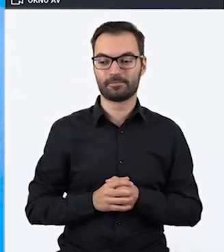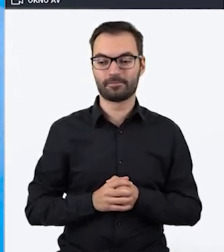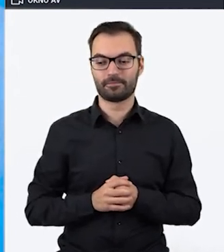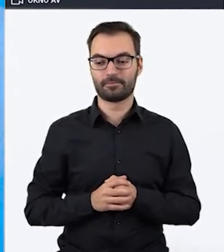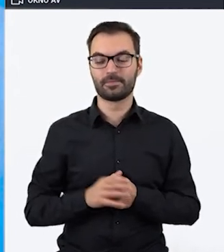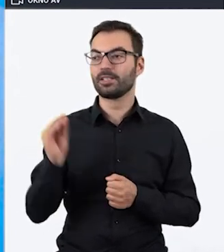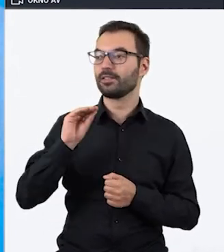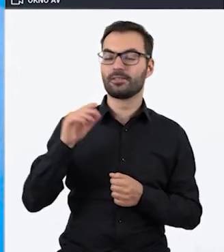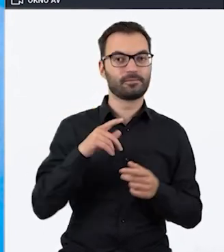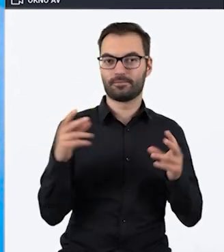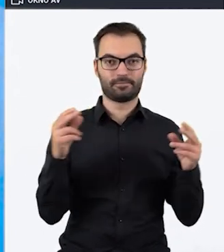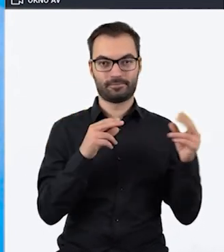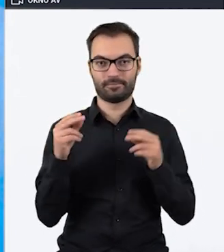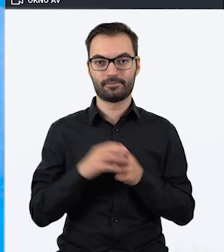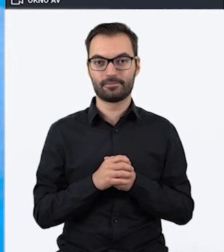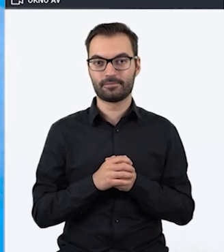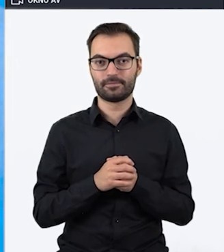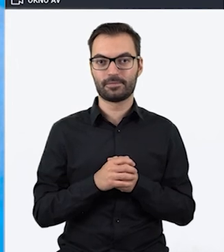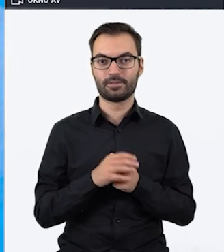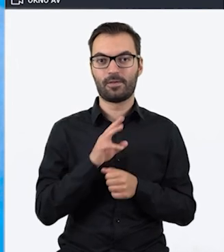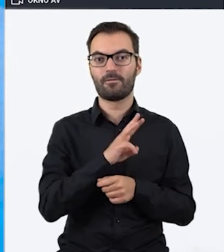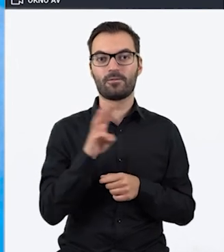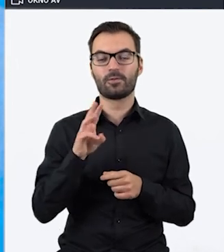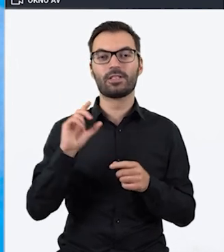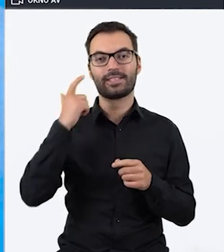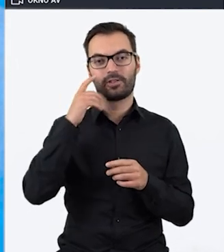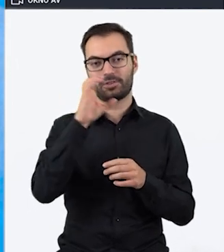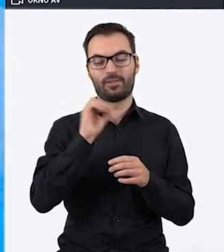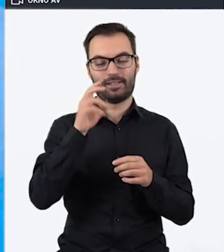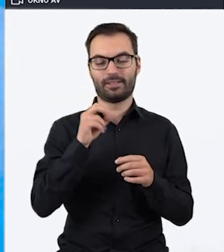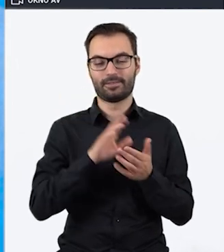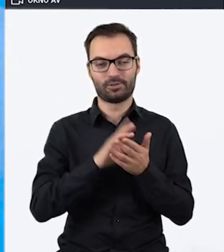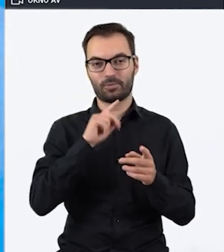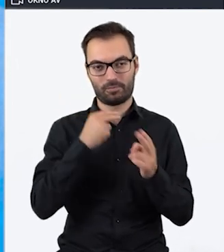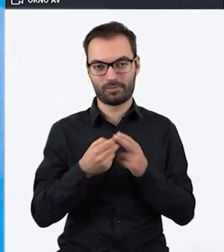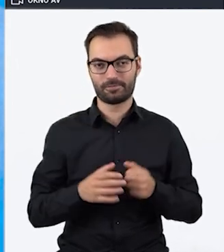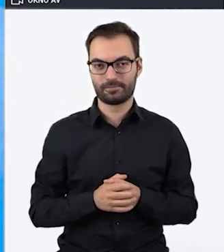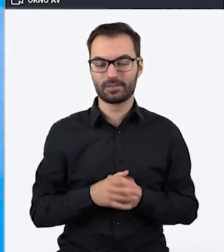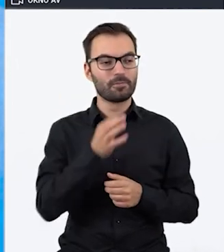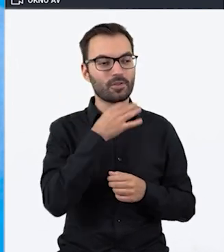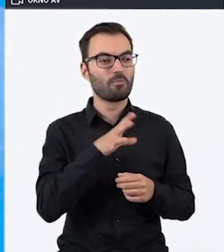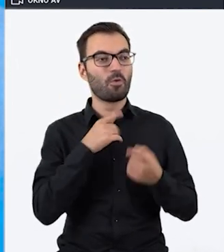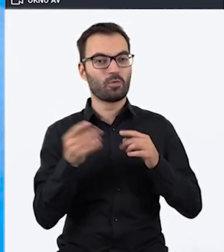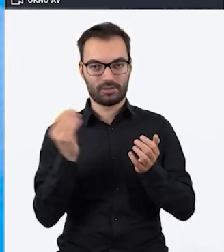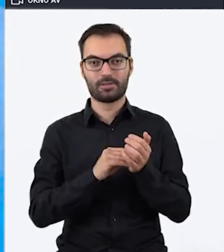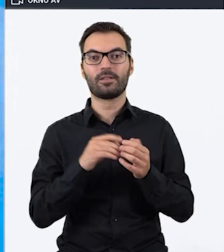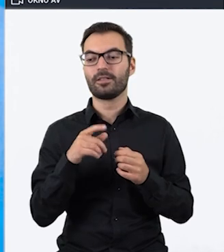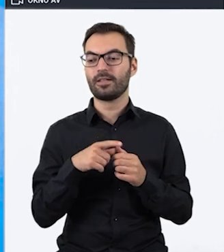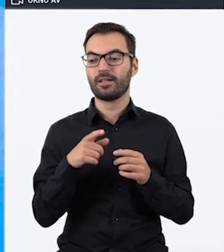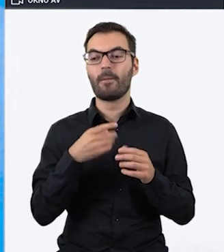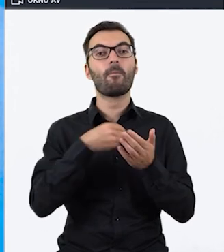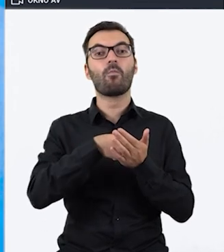Ja jeszcze wrócę do tego pytania z muzyką. stronie Centrum Cyfrowego, tak nasz przedkład powiem. Doktor właśnie pytał, czy można dodawać, to w tej